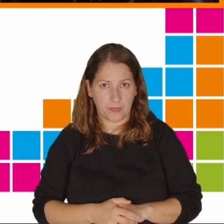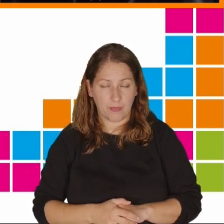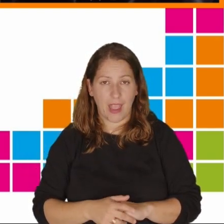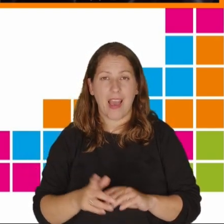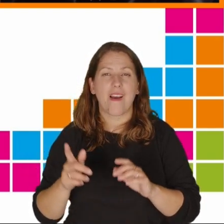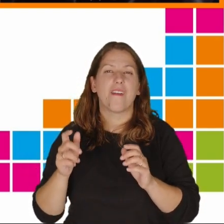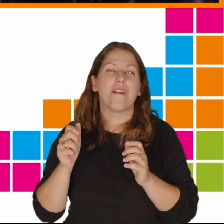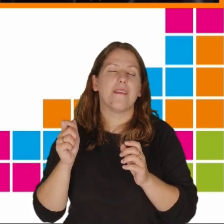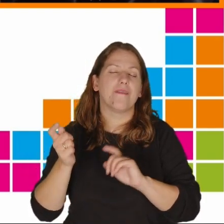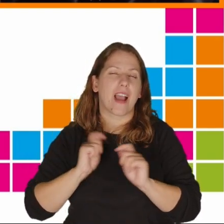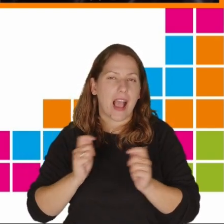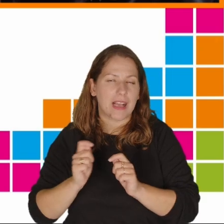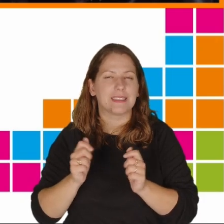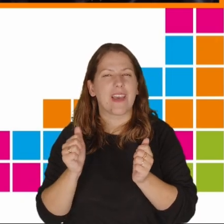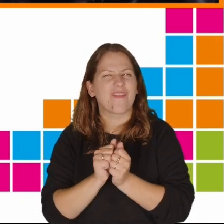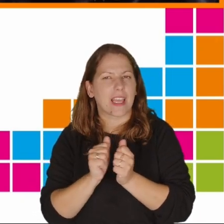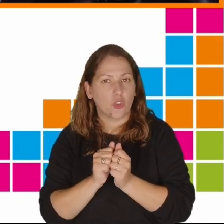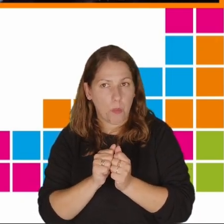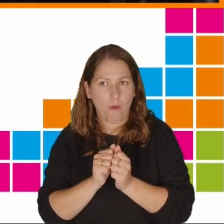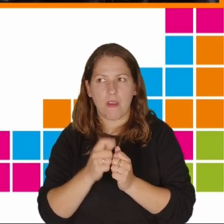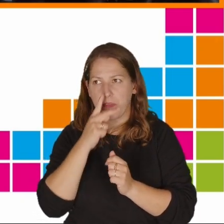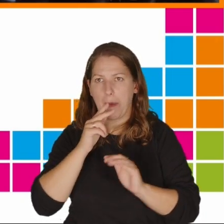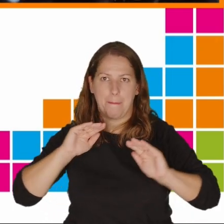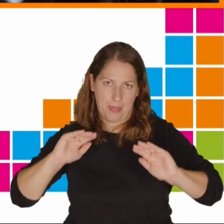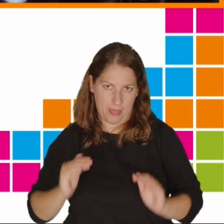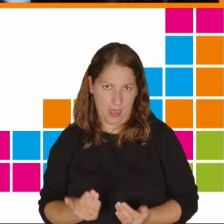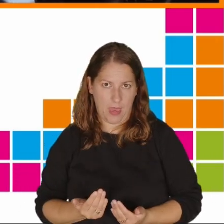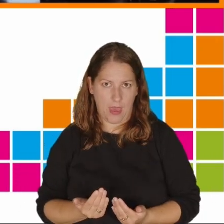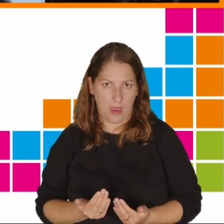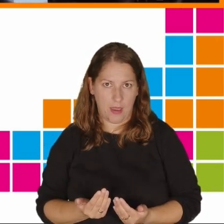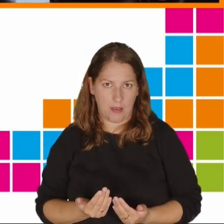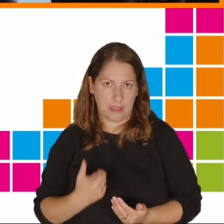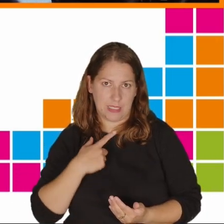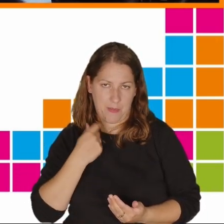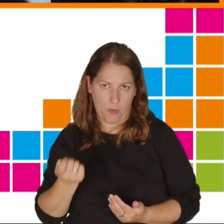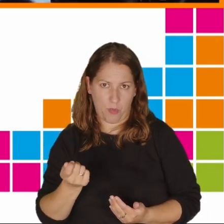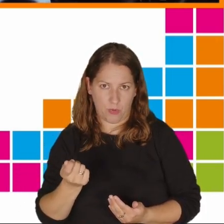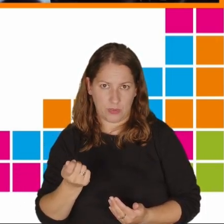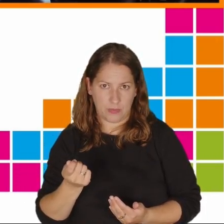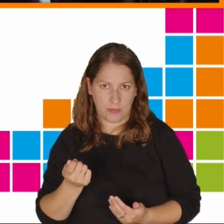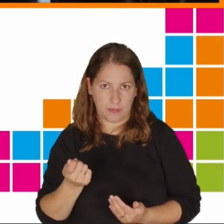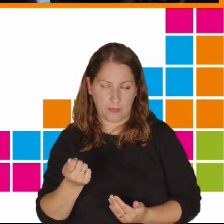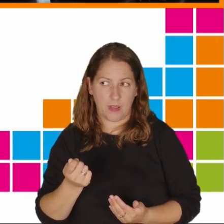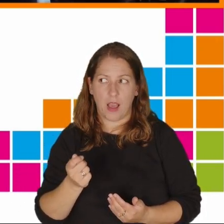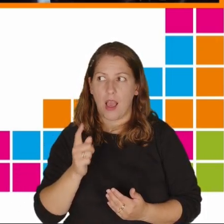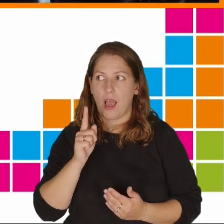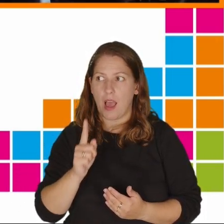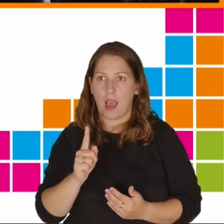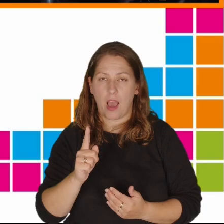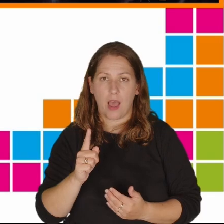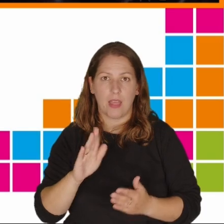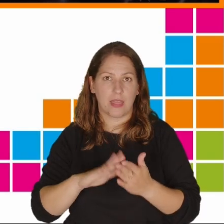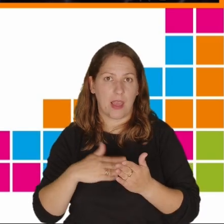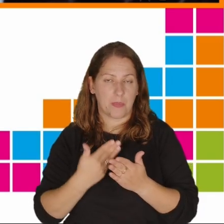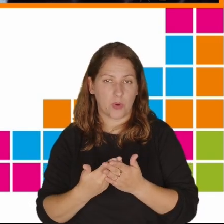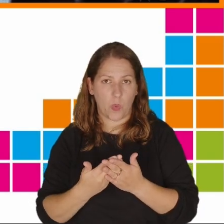ferii i wakacji widzimy zmniejszenie samobójstw, natomiast na